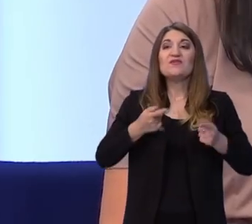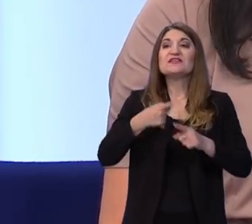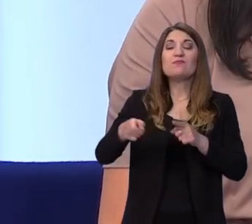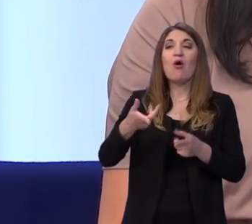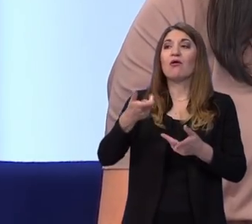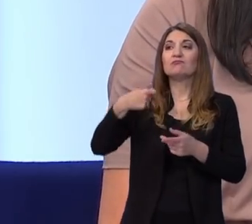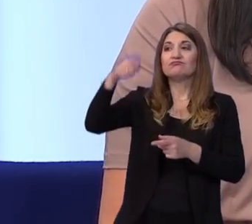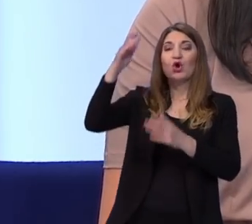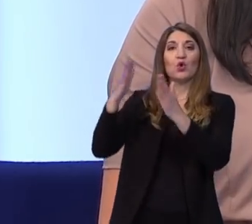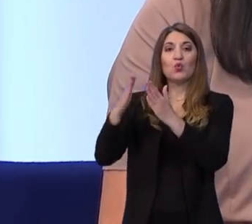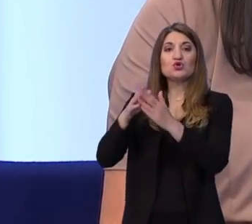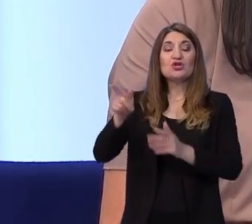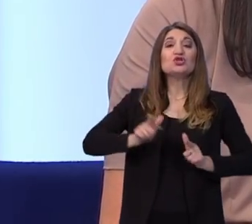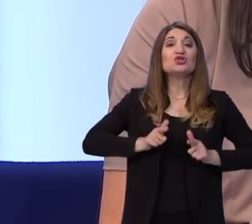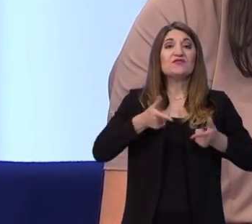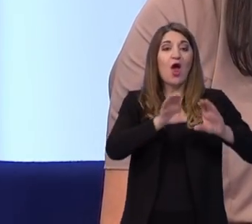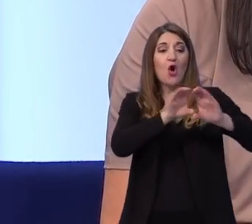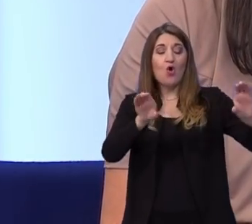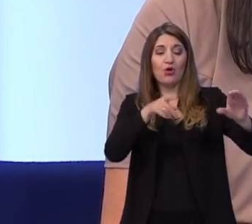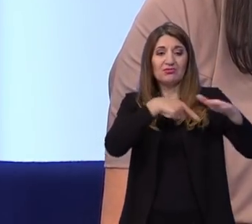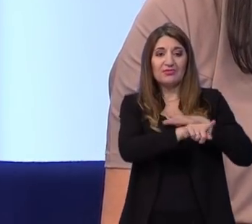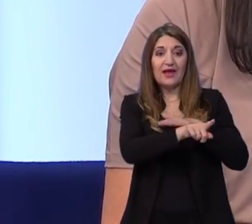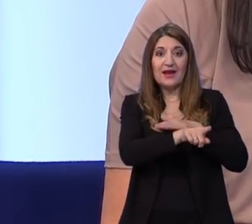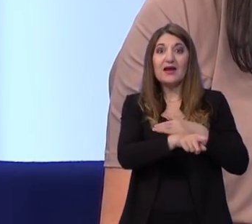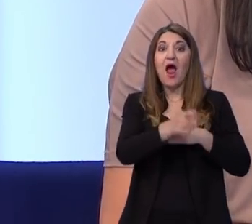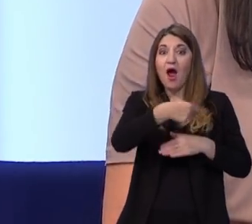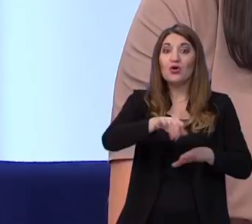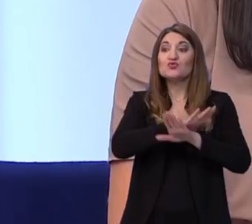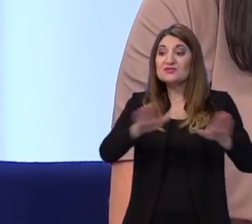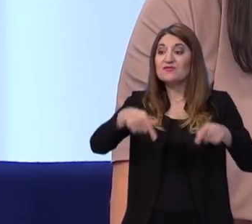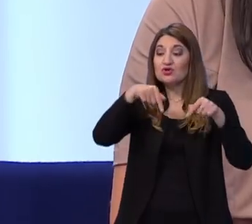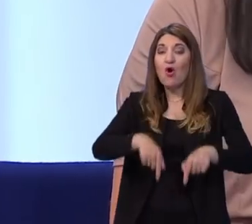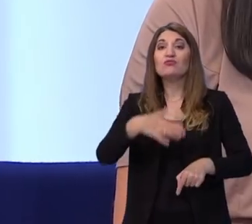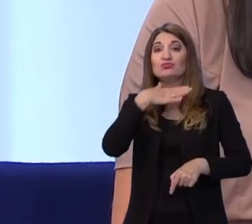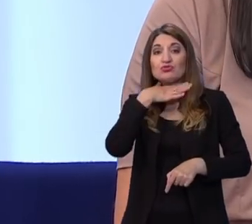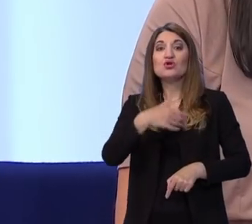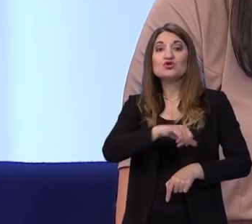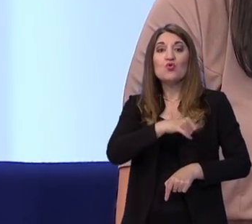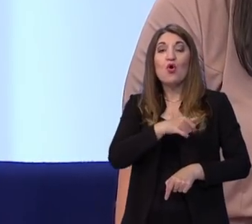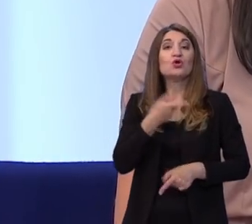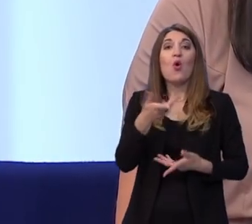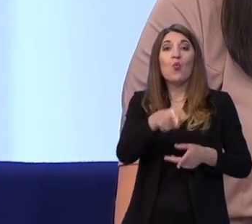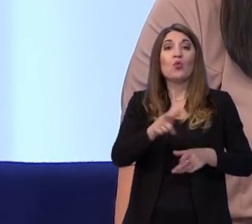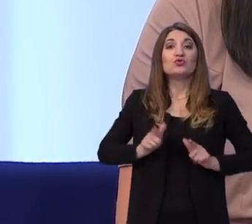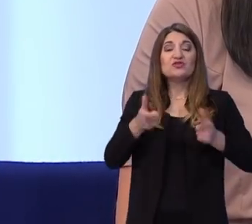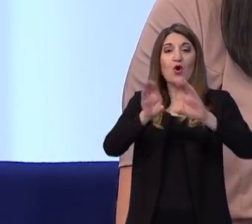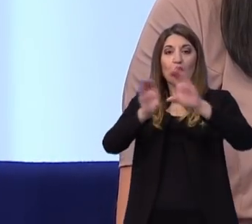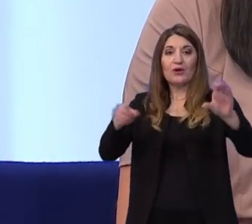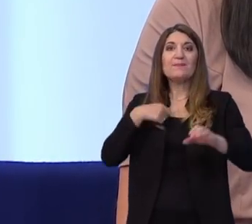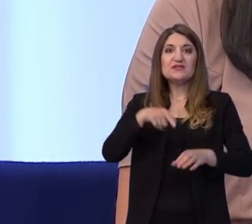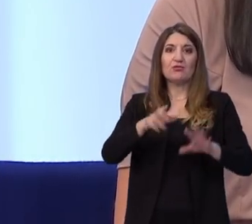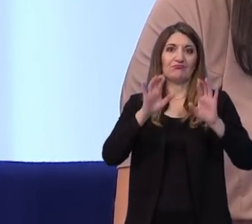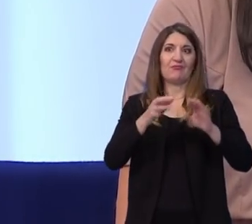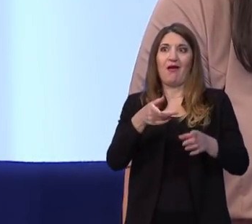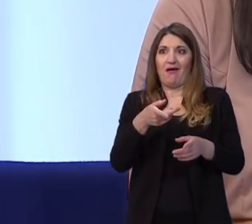se kuća, ali oni još uvijek žive u kontejner i oni su završili, dakle, ovu nastavnu godinu u kontejneru. Naravno da će se to